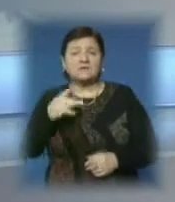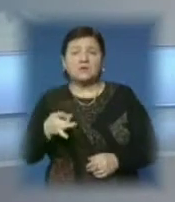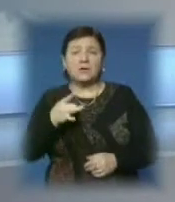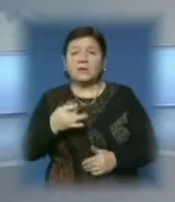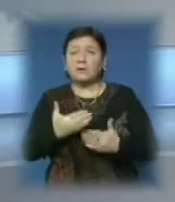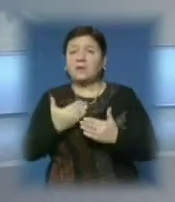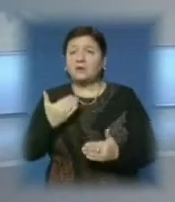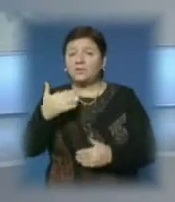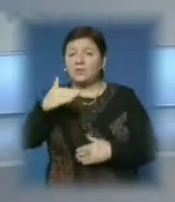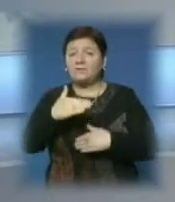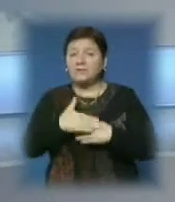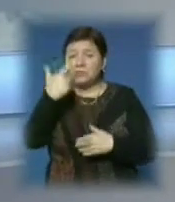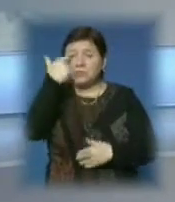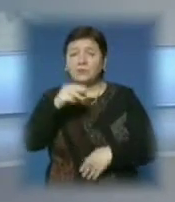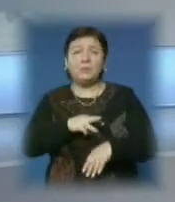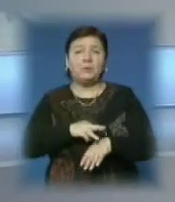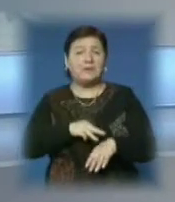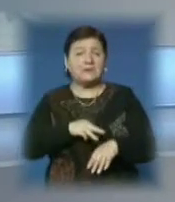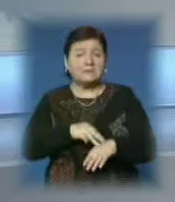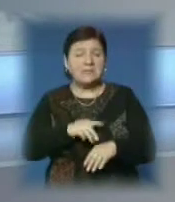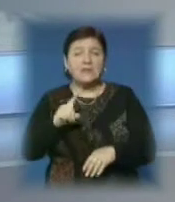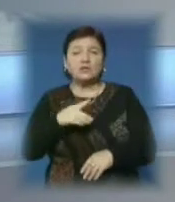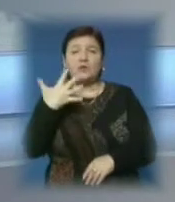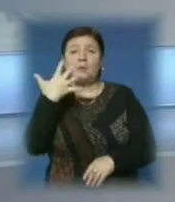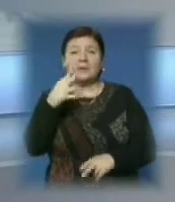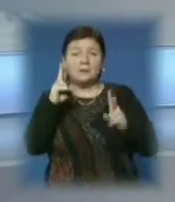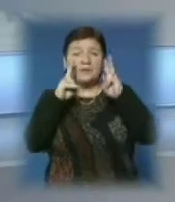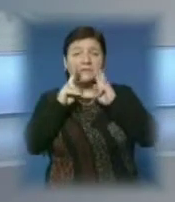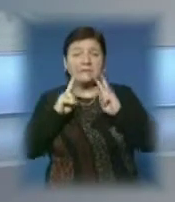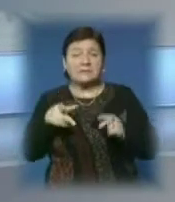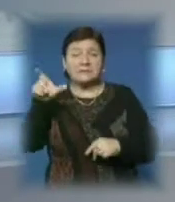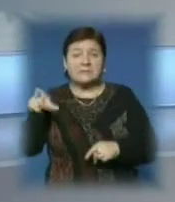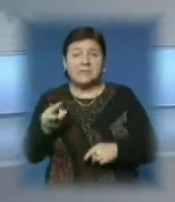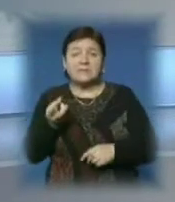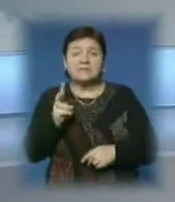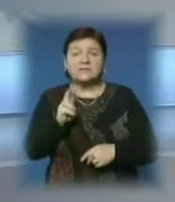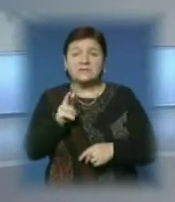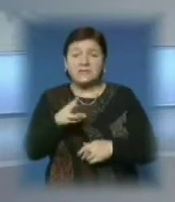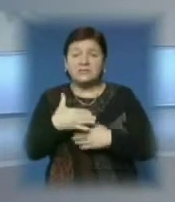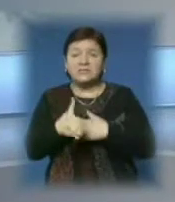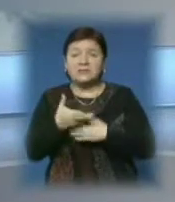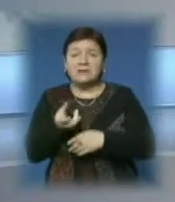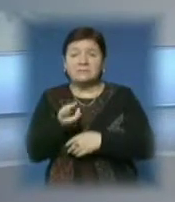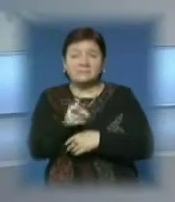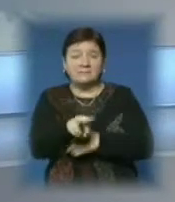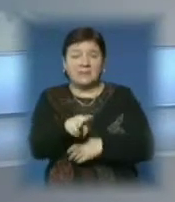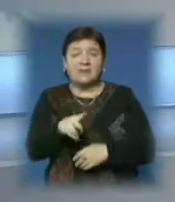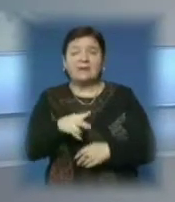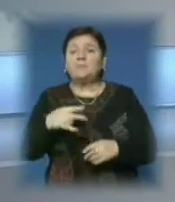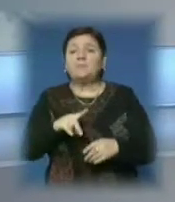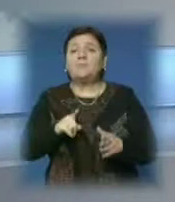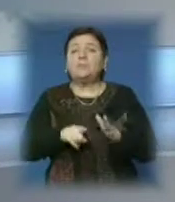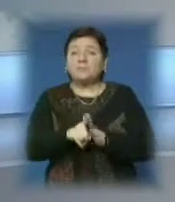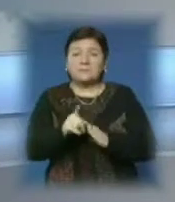напередодні ввечері повідомив у райвідділ міліції, що п'ятеро невідомих зайшли у його будинок крізь незачинені двері. Злоумисники